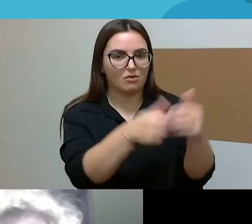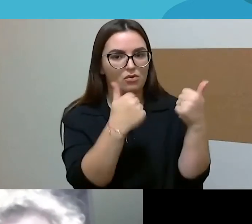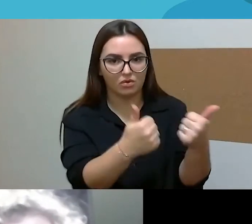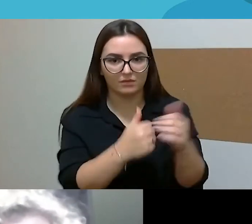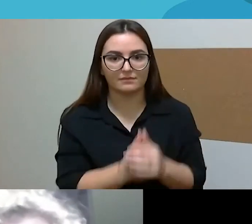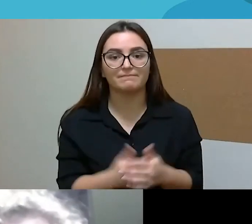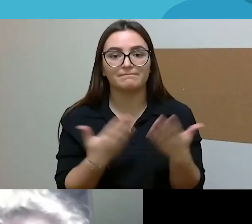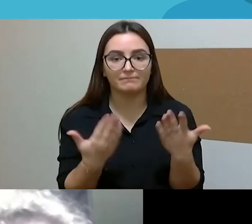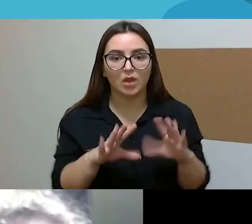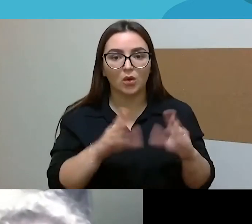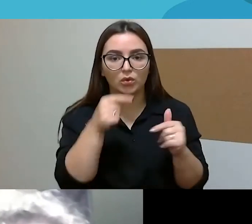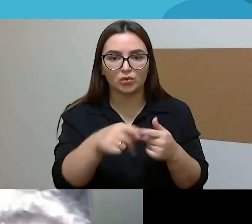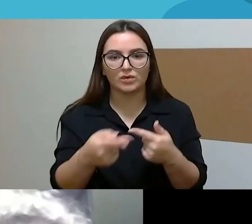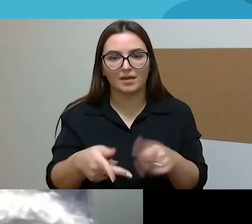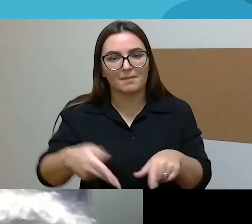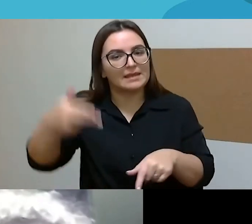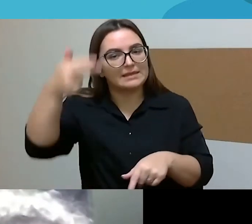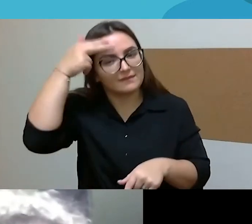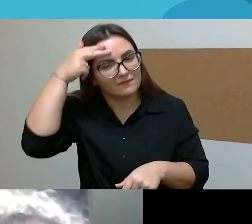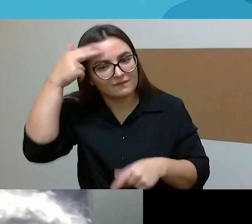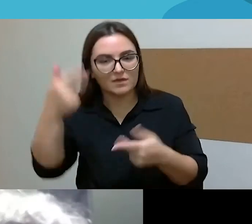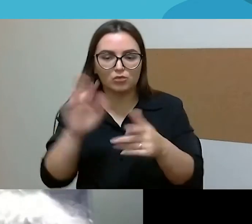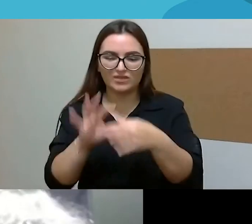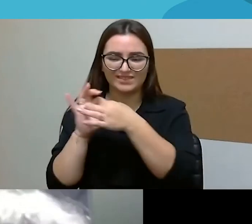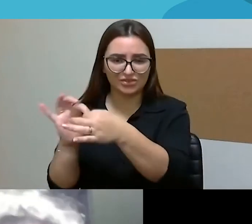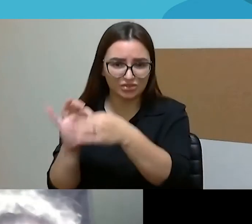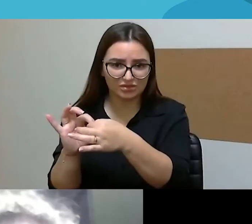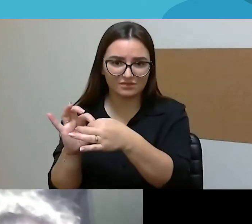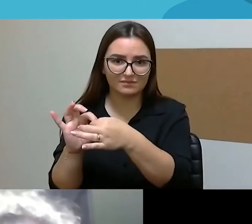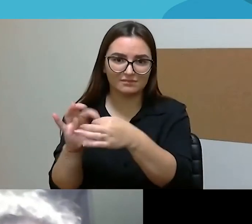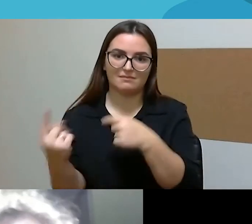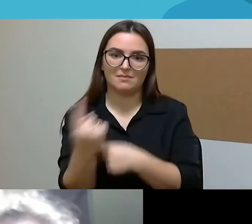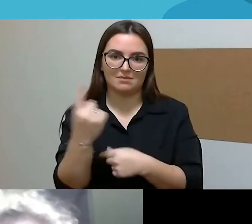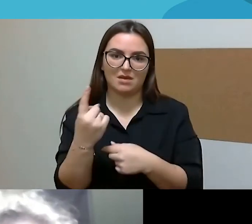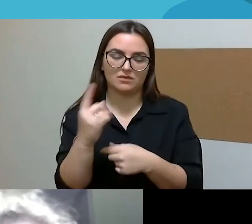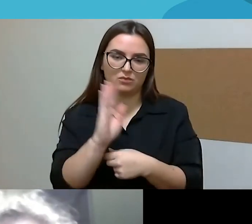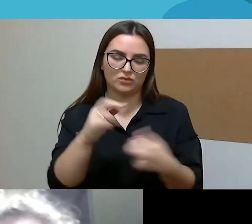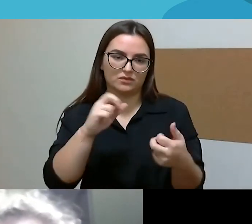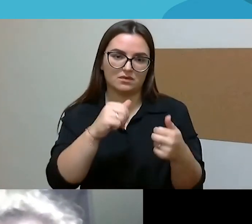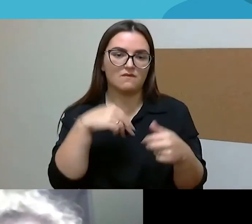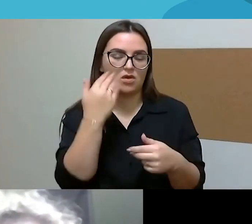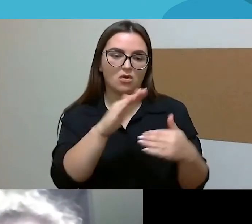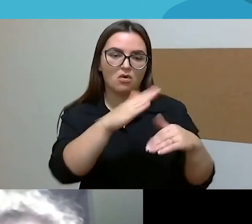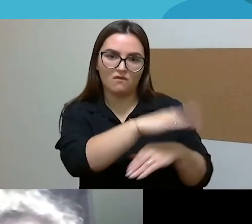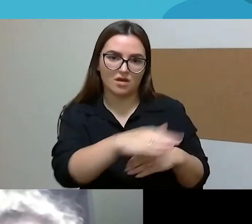laikydamėsi tų tokių senų atgyvenusių tradicijų, mes visų pirma, ką padarom, tai apvagiam savo vaikus.